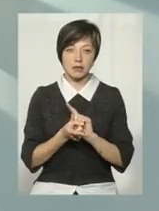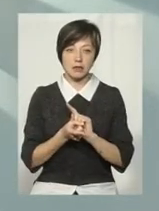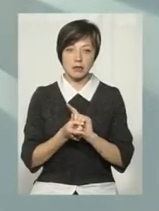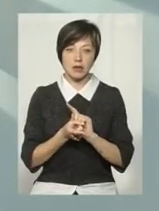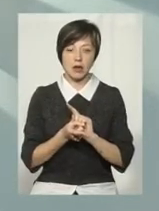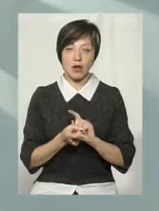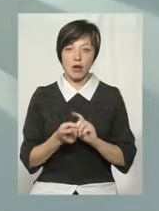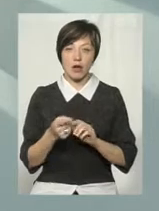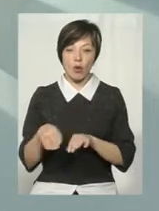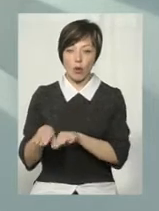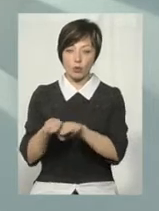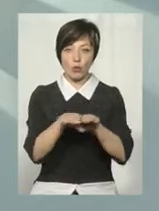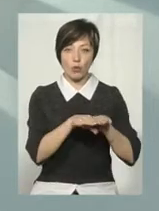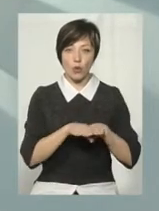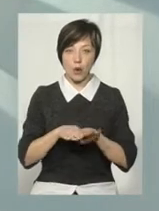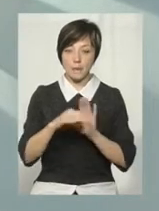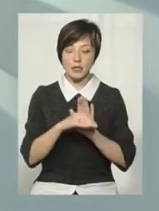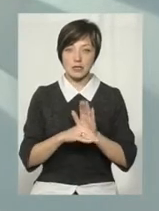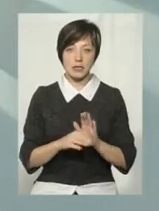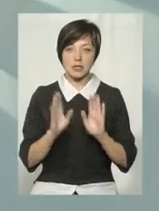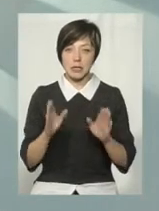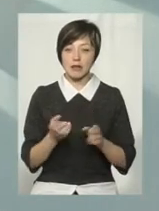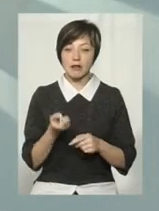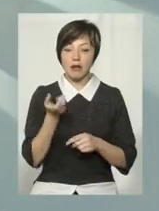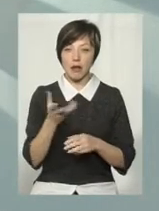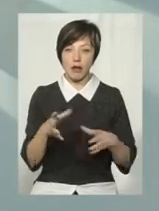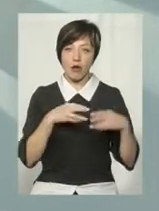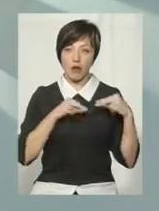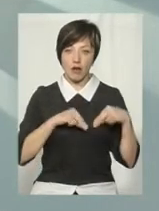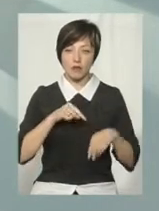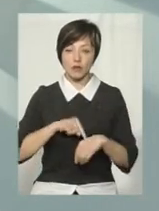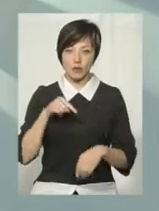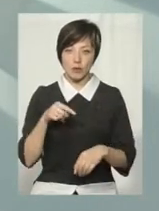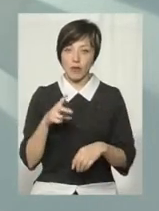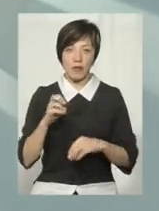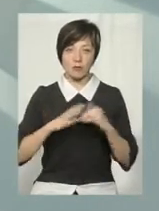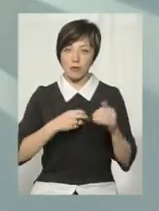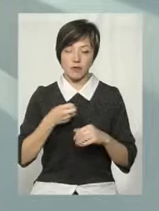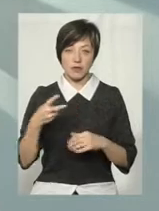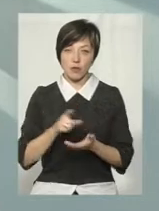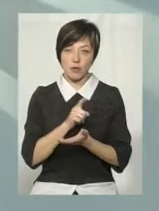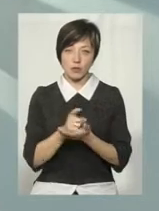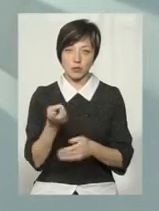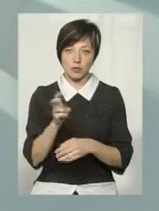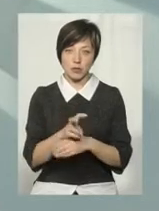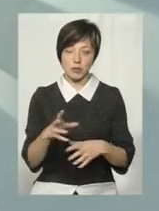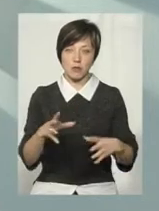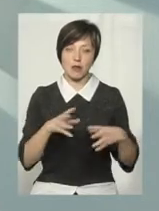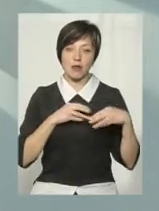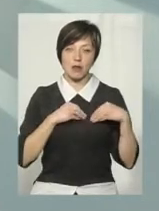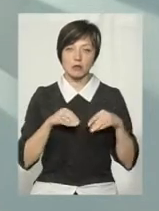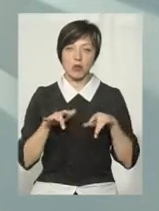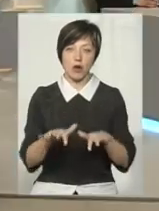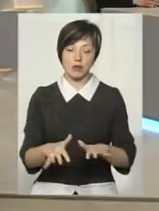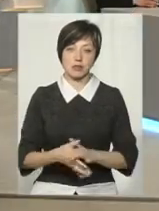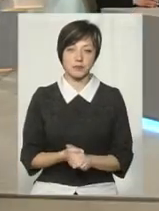такою мережею. На жаль, тільки декілька колег відгукнулися і не з професійних своїх обов'язків прийшли і приєдналися до